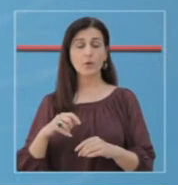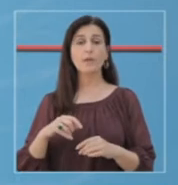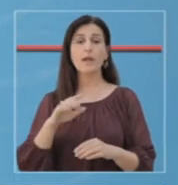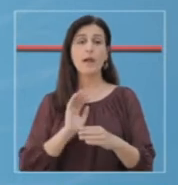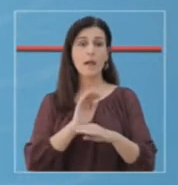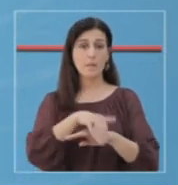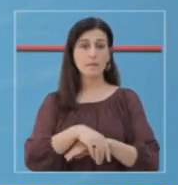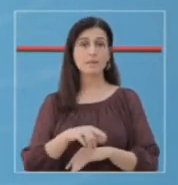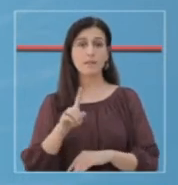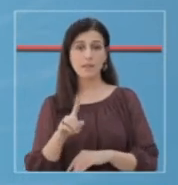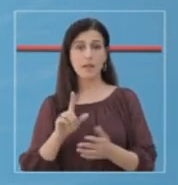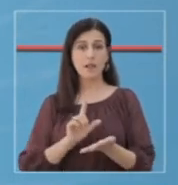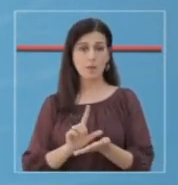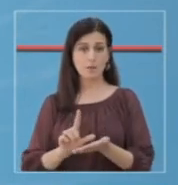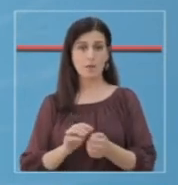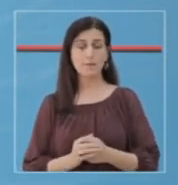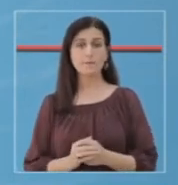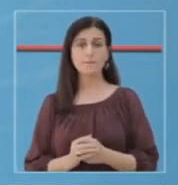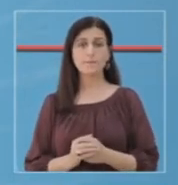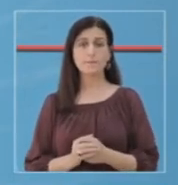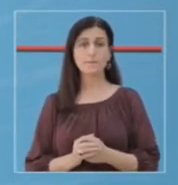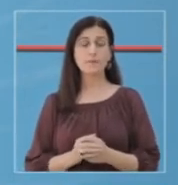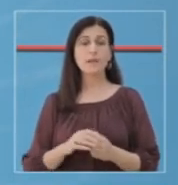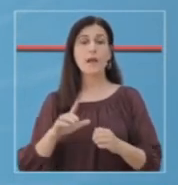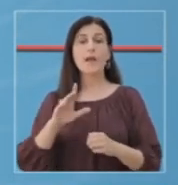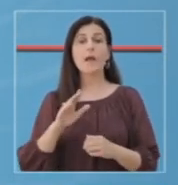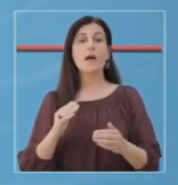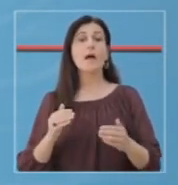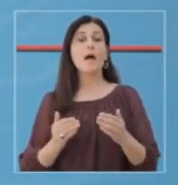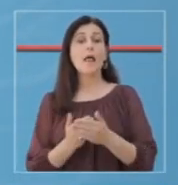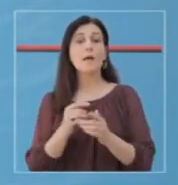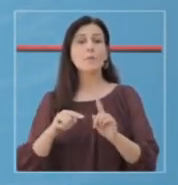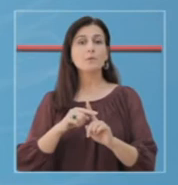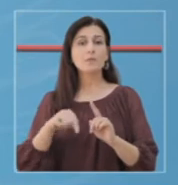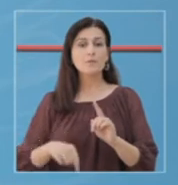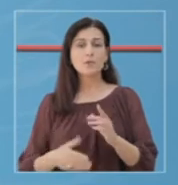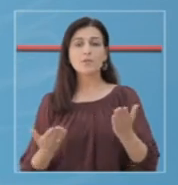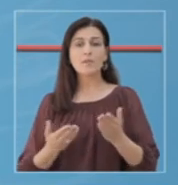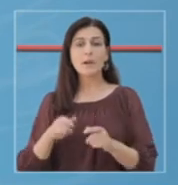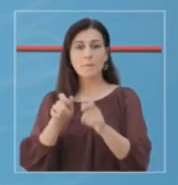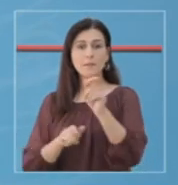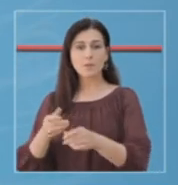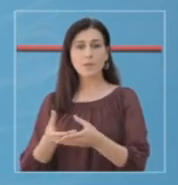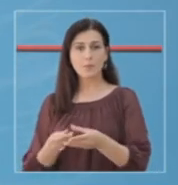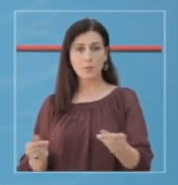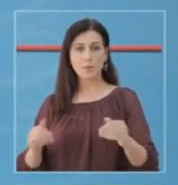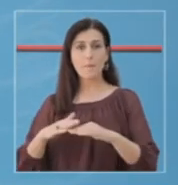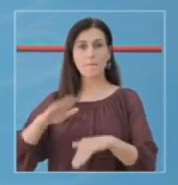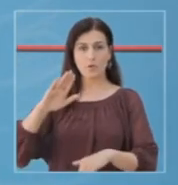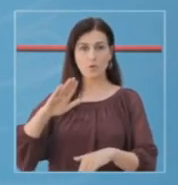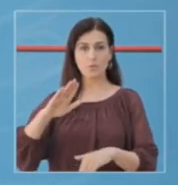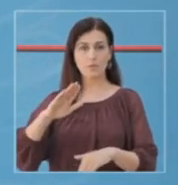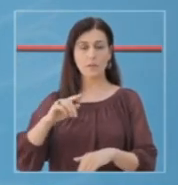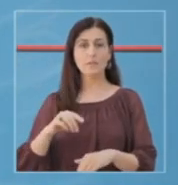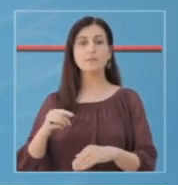Elbasan dhe një raste në Lushnje. Lajmi mirë është që në 24 hore të fundit kemi më shumë të shëruar se